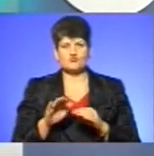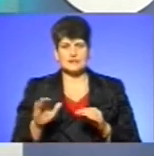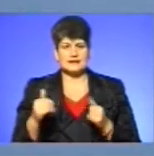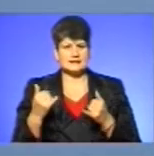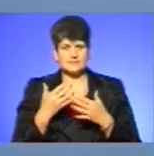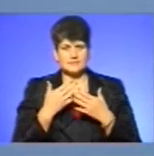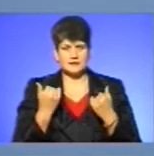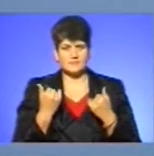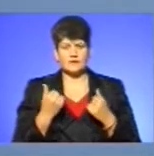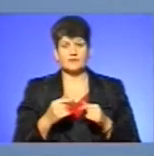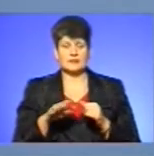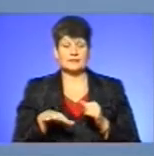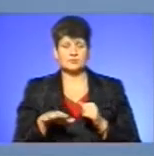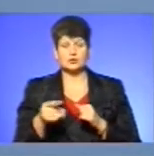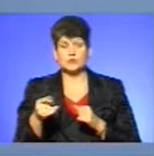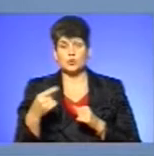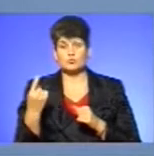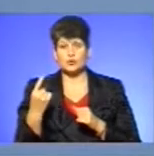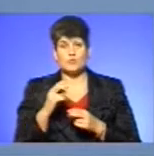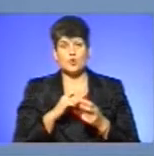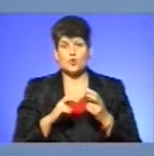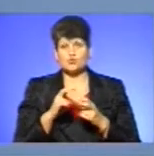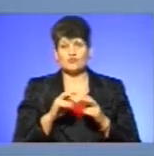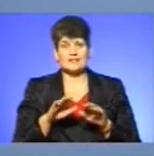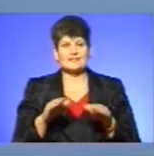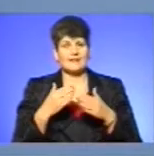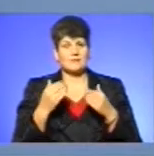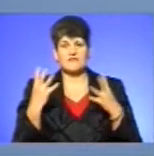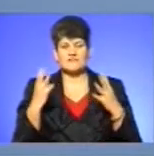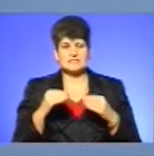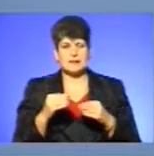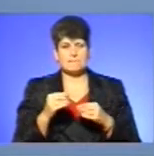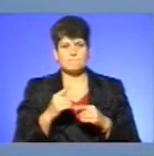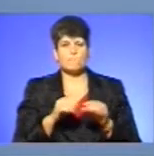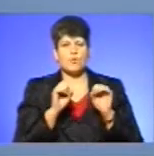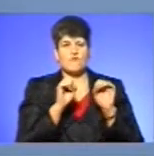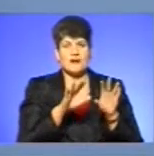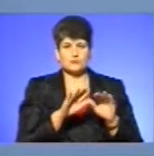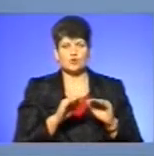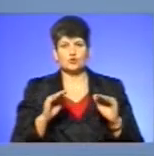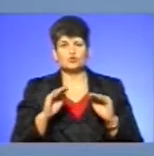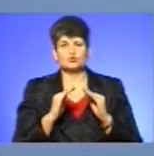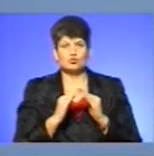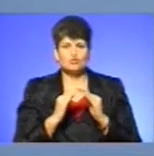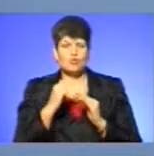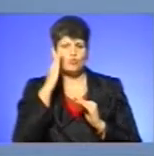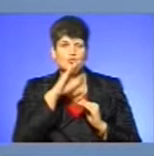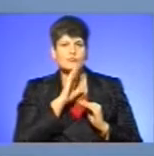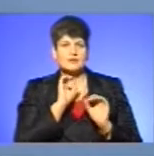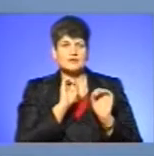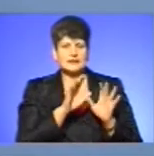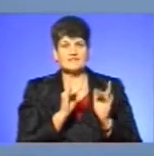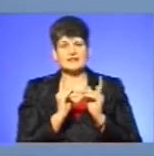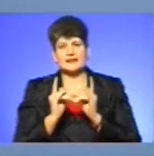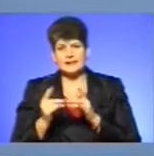в межах Тернопільської області розшукуваних дітей немає. Всі повернуті додому, до батьків, інтернетні